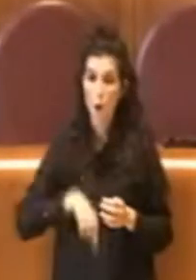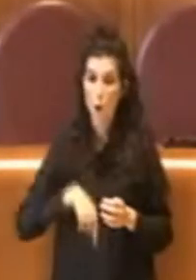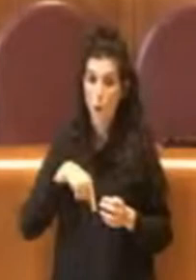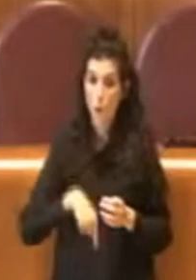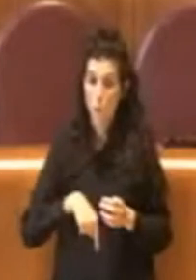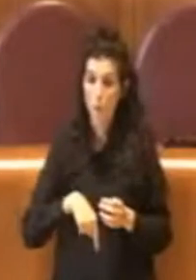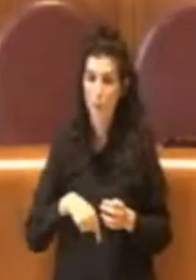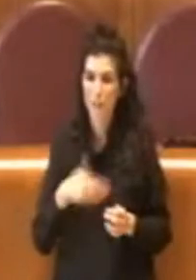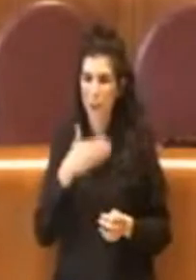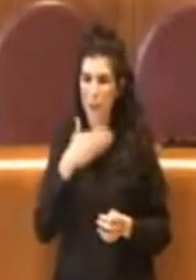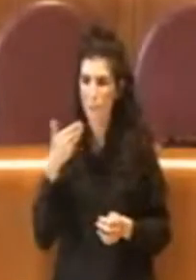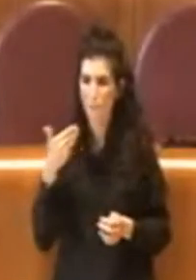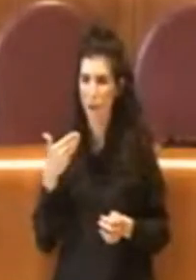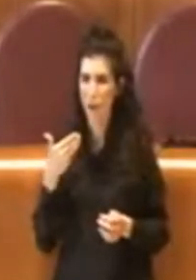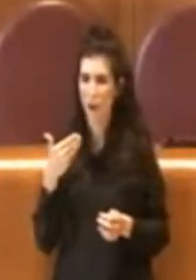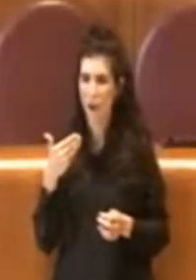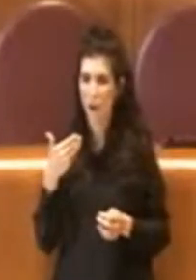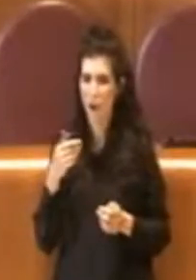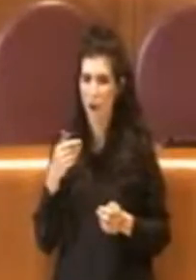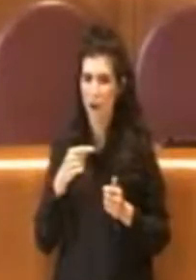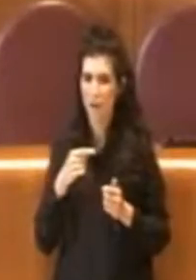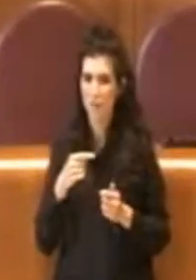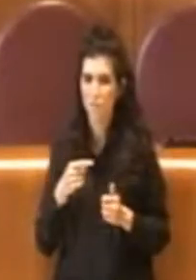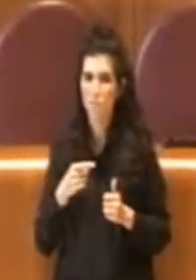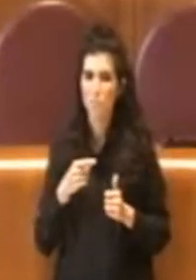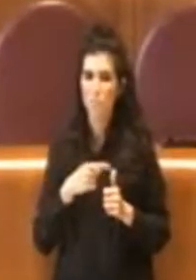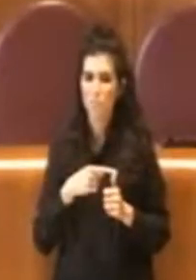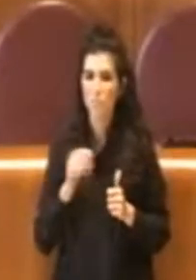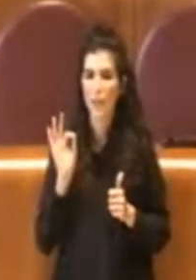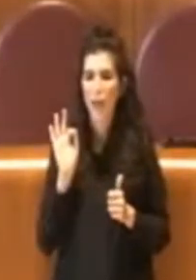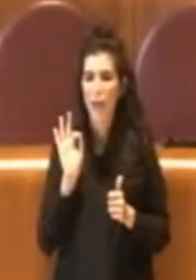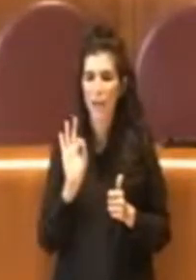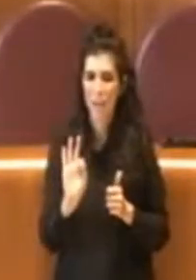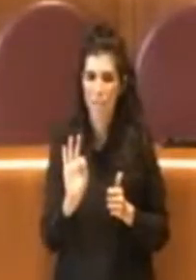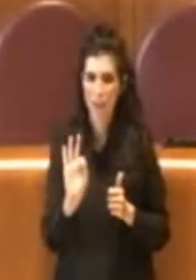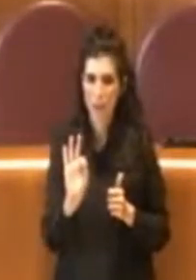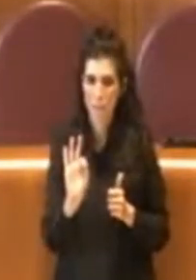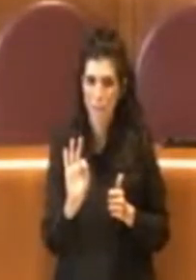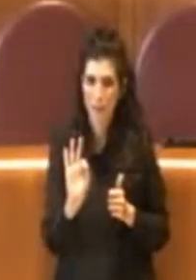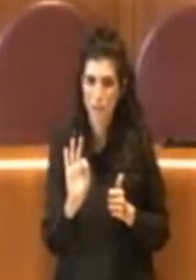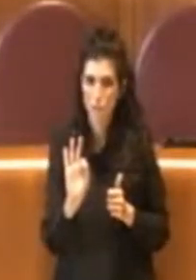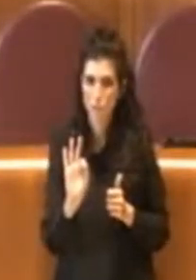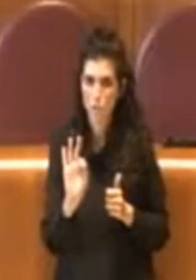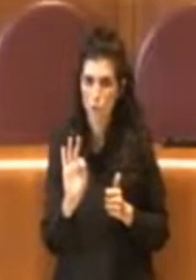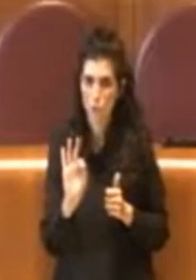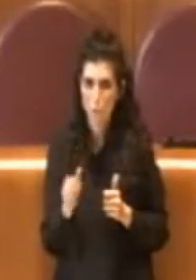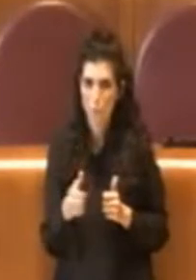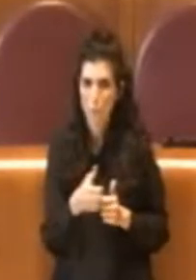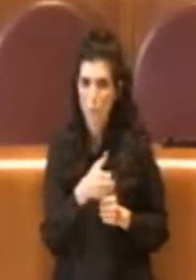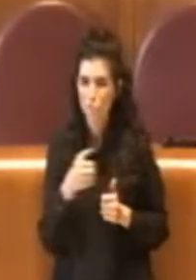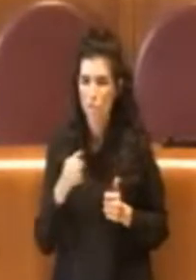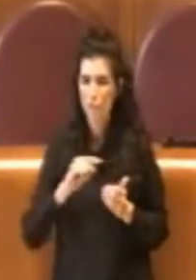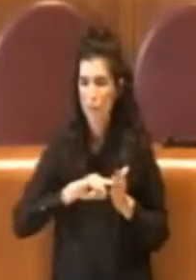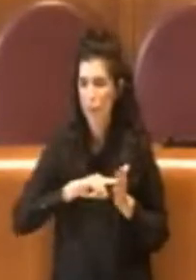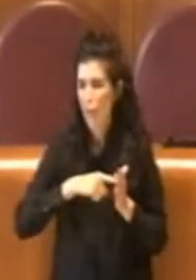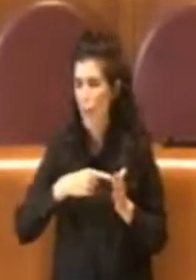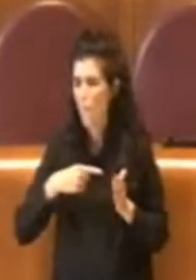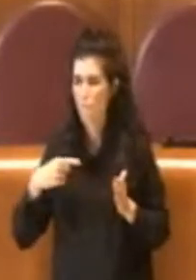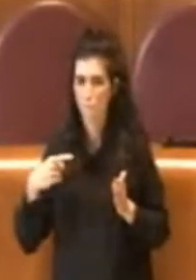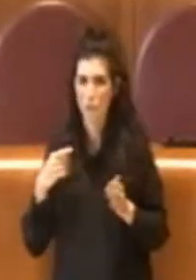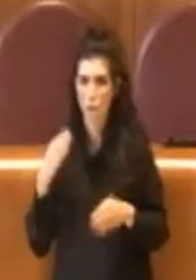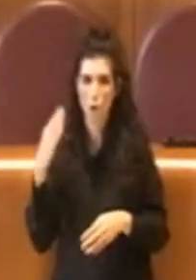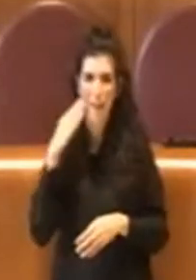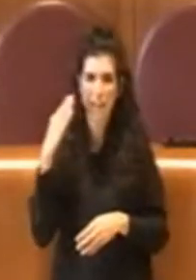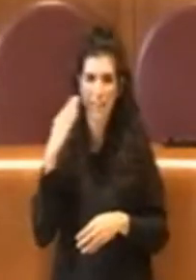Qui mancano, ad esempio, riferimenti a centinaia di milioni di debiti fuori